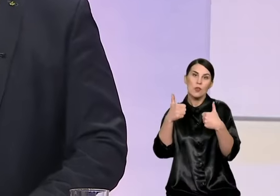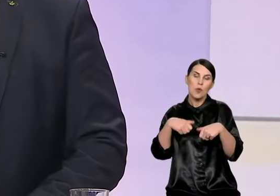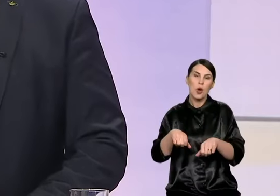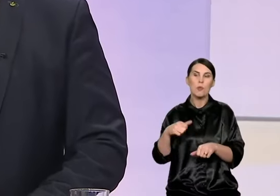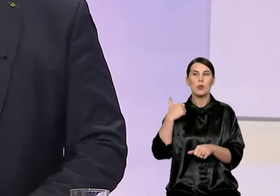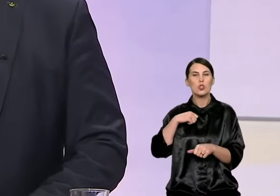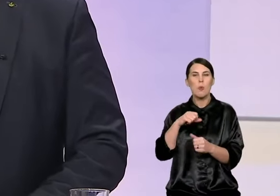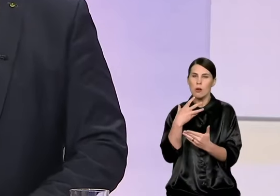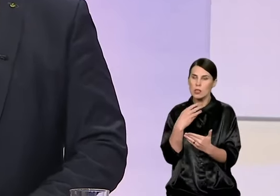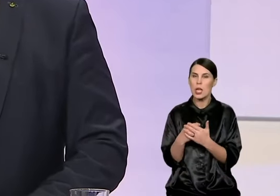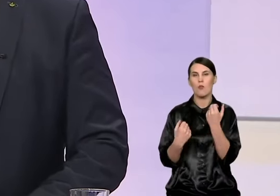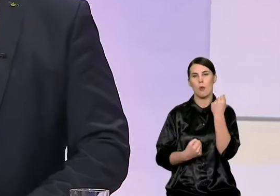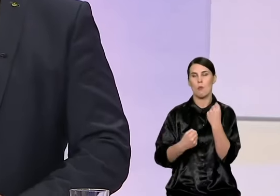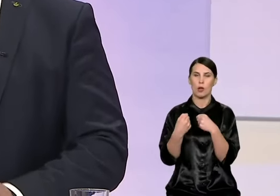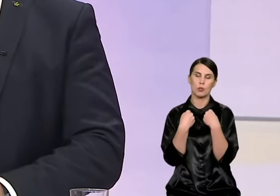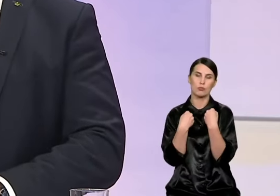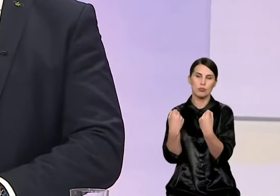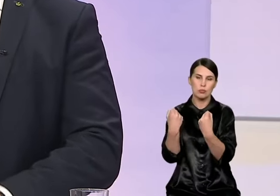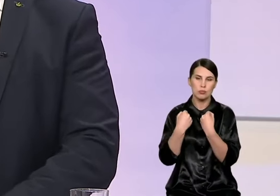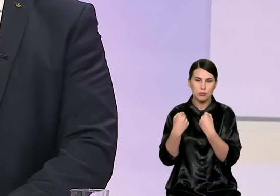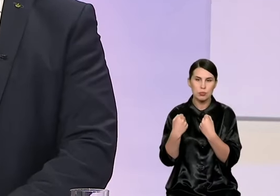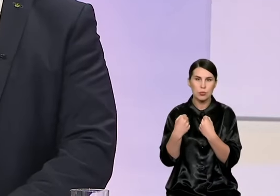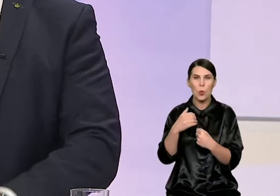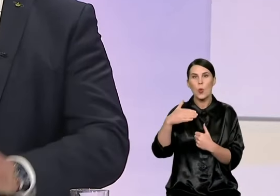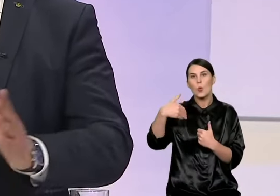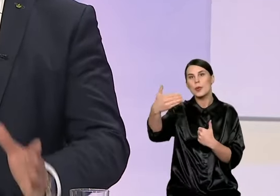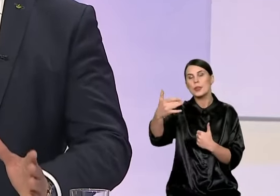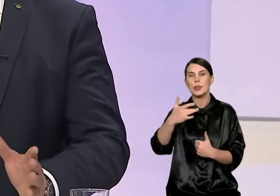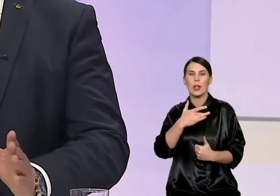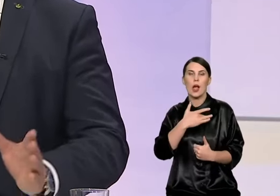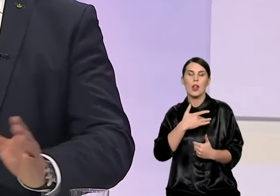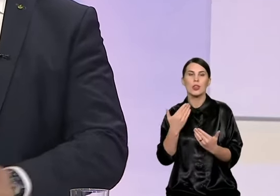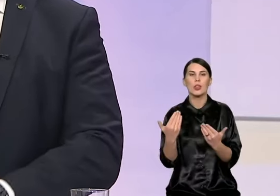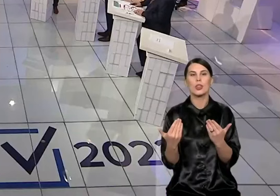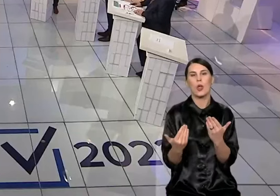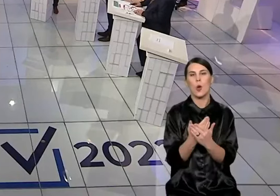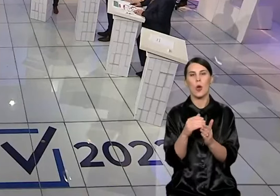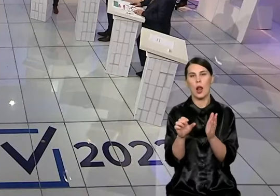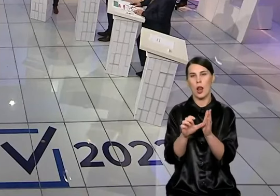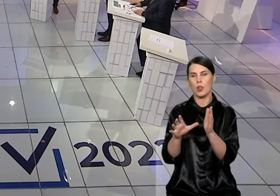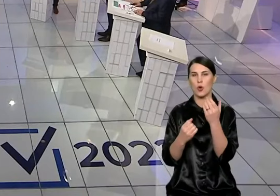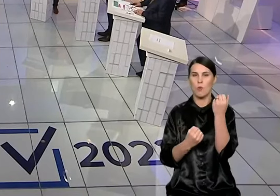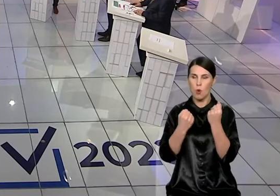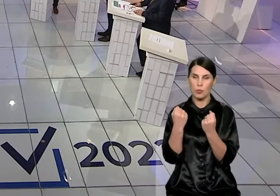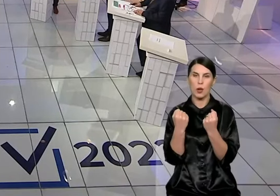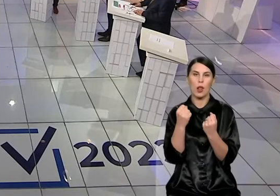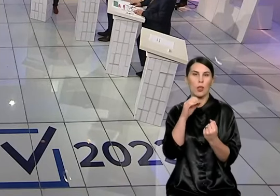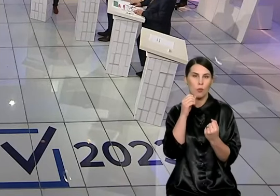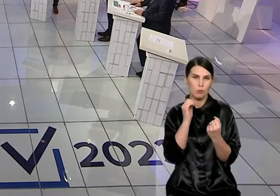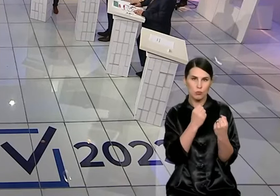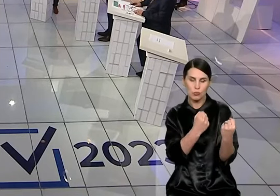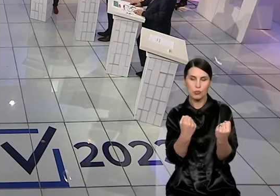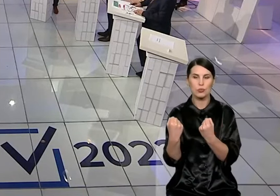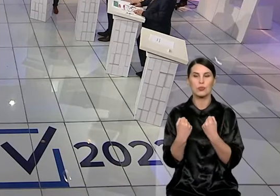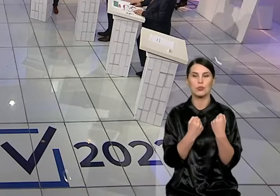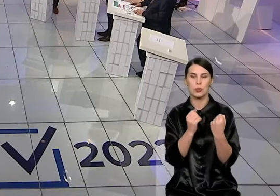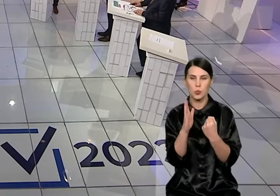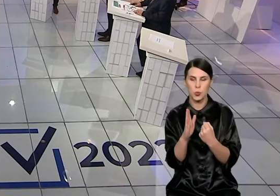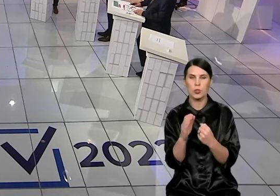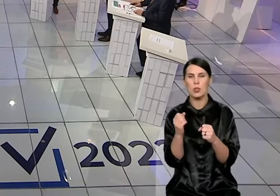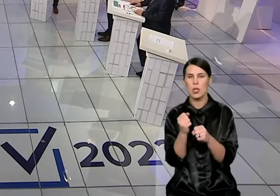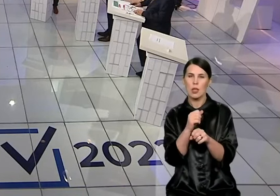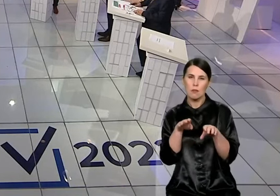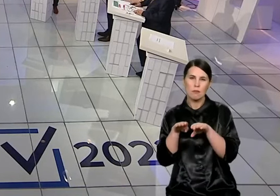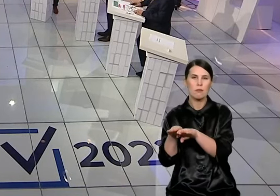Tai mes turėtume mąstyti apie tai, kad turim sudaryti sąlygas ir jiems patektimės. Gerai, ponas Tutkus ir